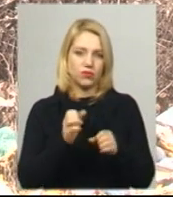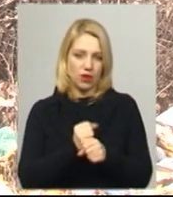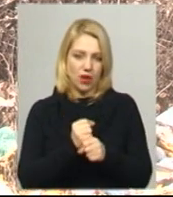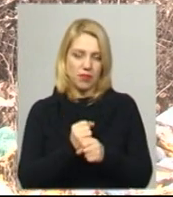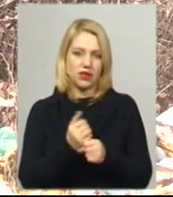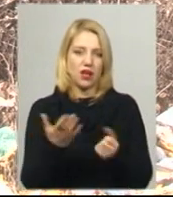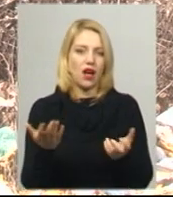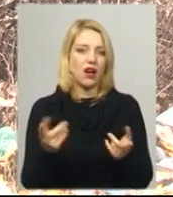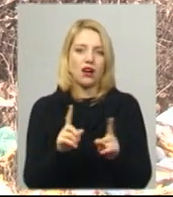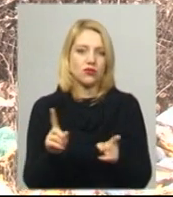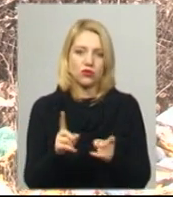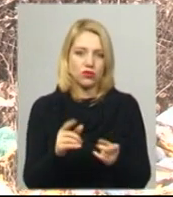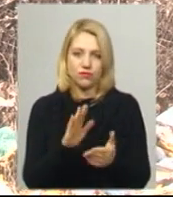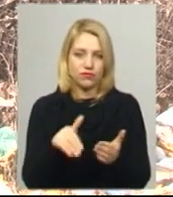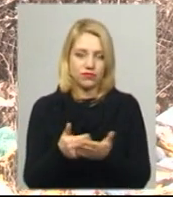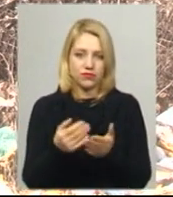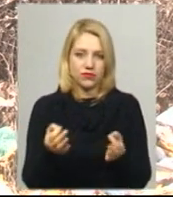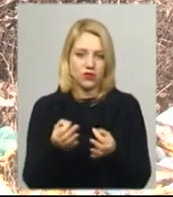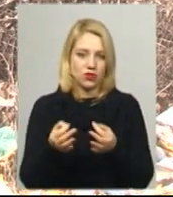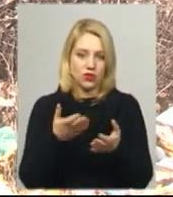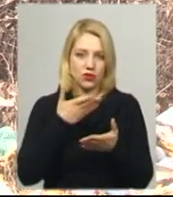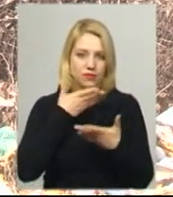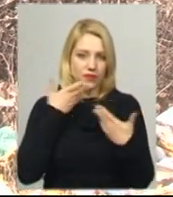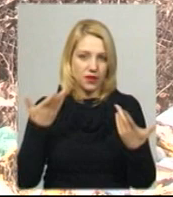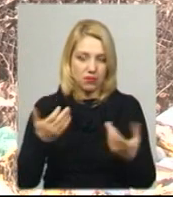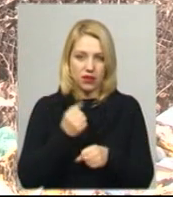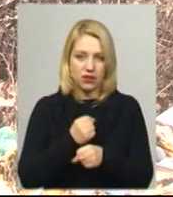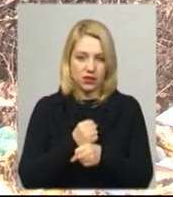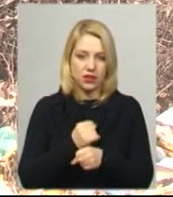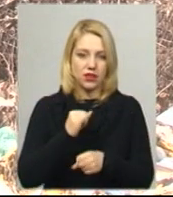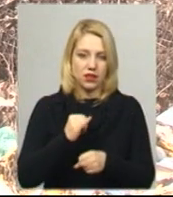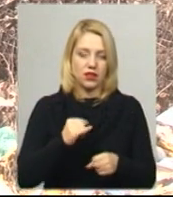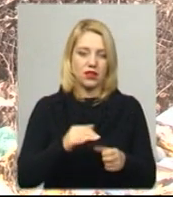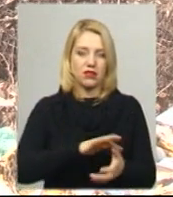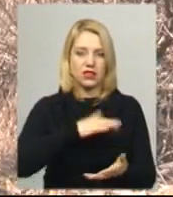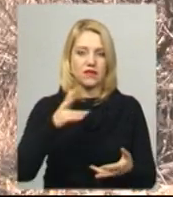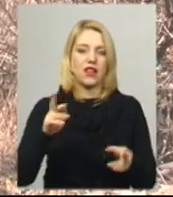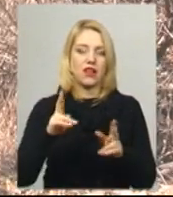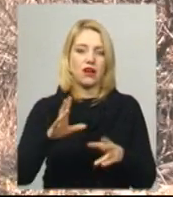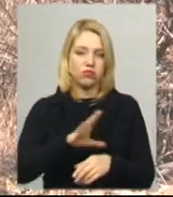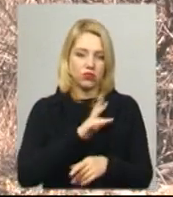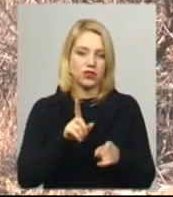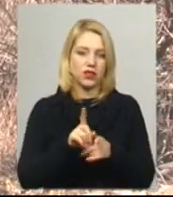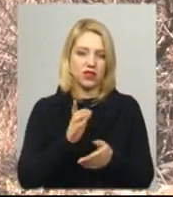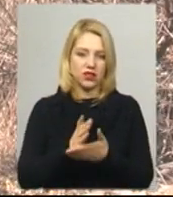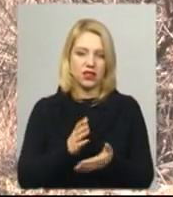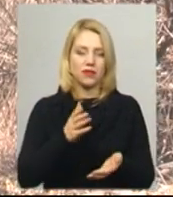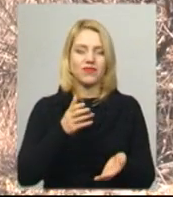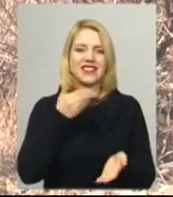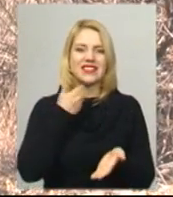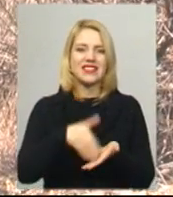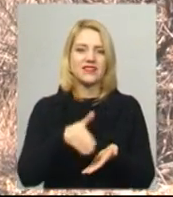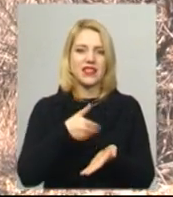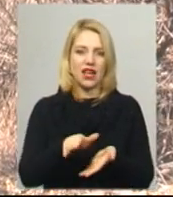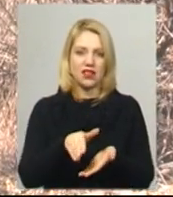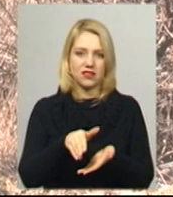міри до цієї пори ми не бачимо. Ніяк міри не приймалися, так свалки були, так і є. Свиней відходить, свиней